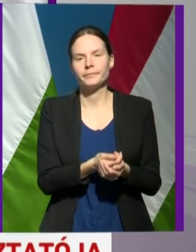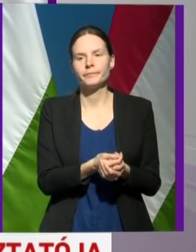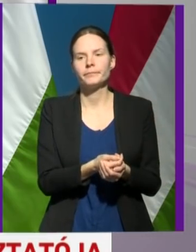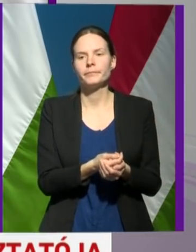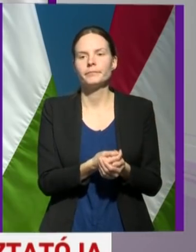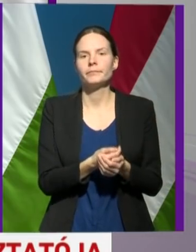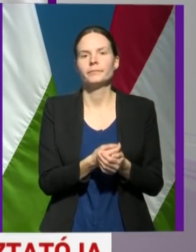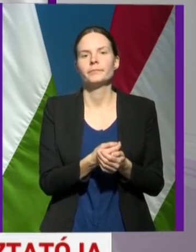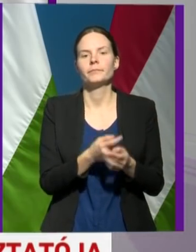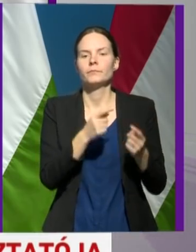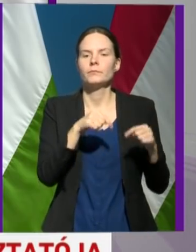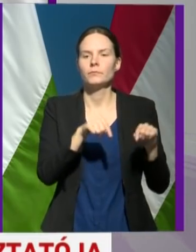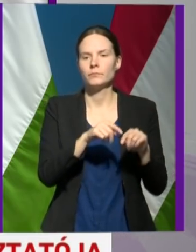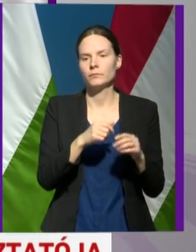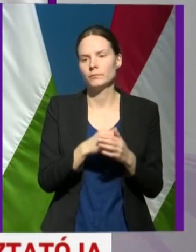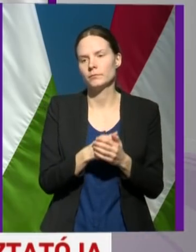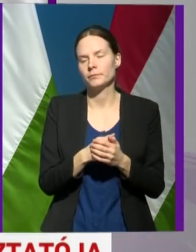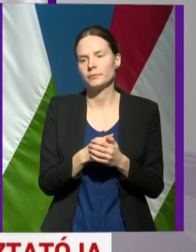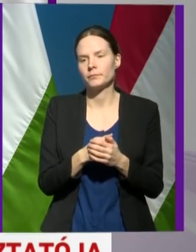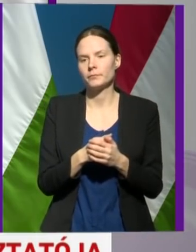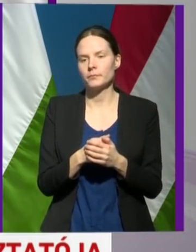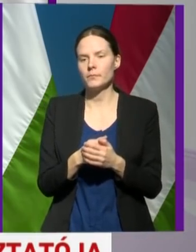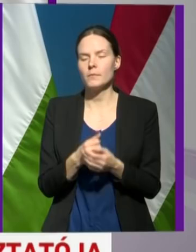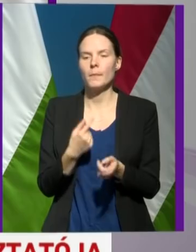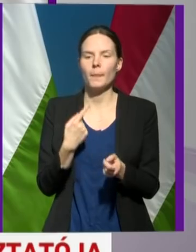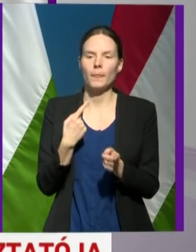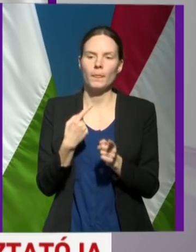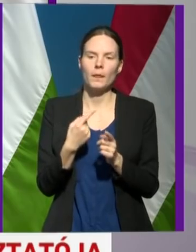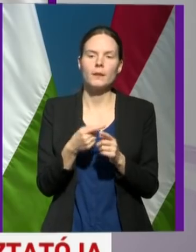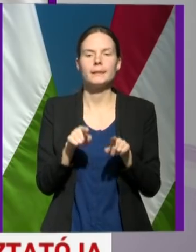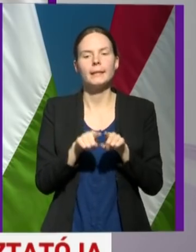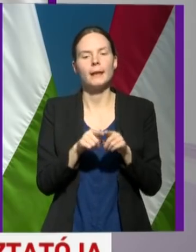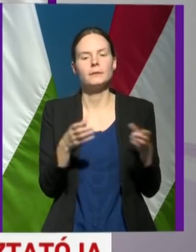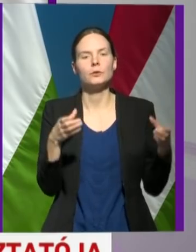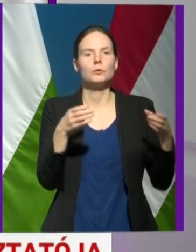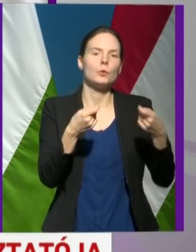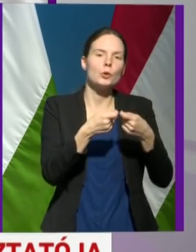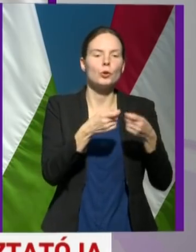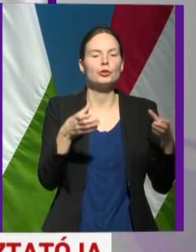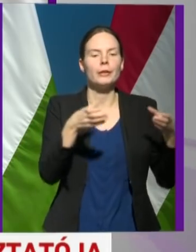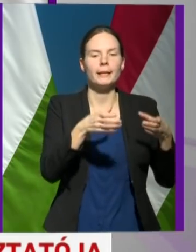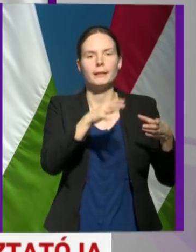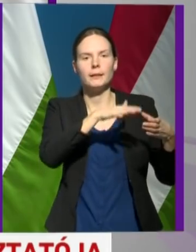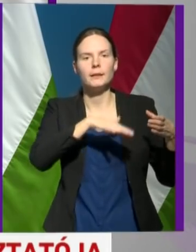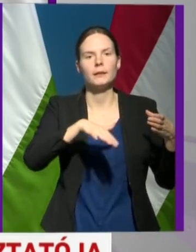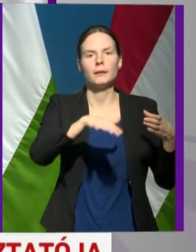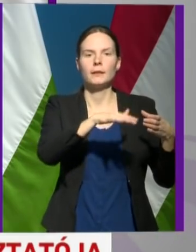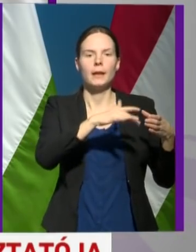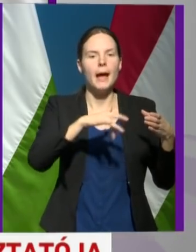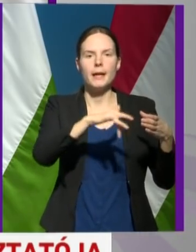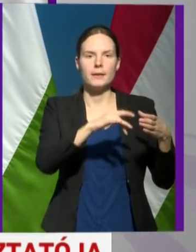Tartózkodniuk kell azoktól a közösségi területektől, ahol nagyon